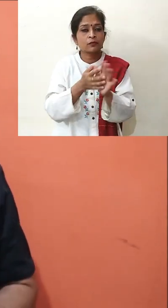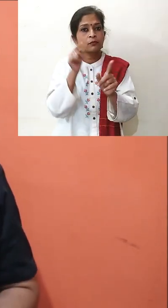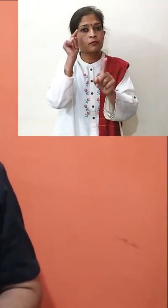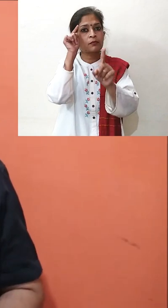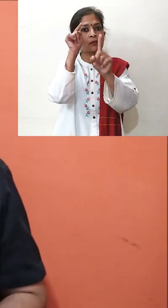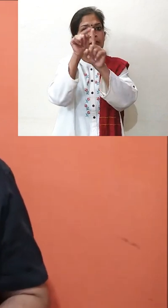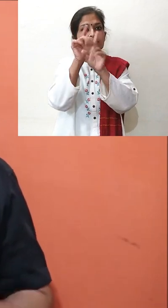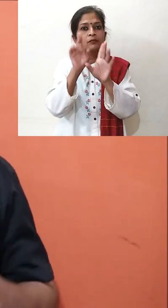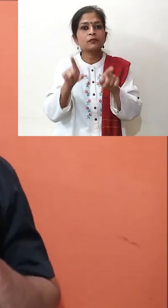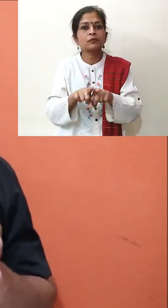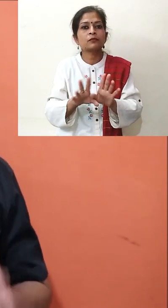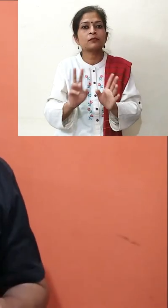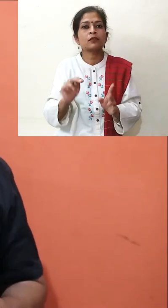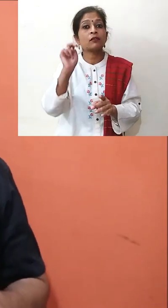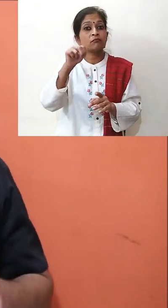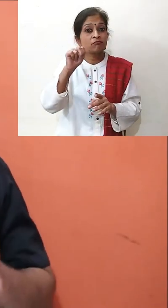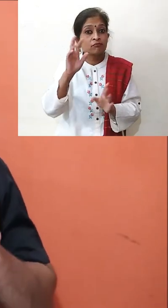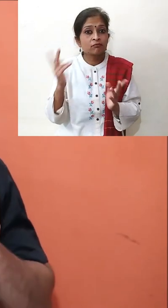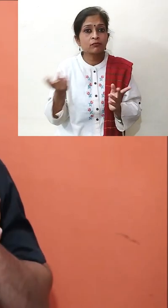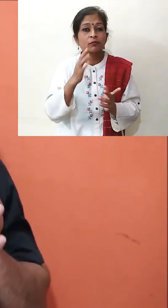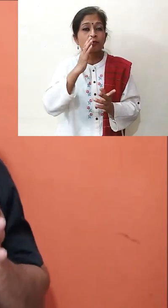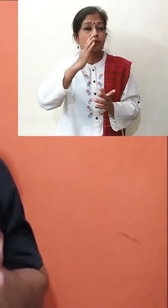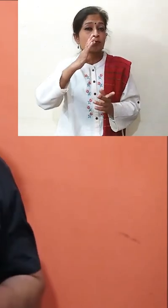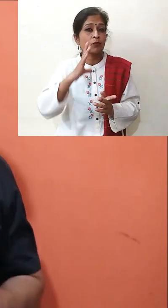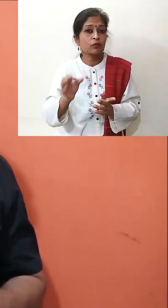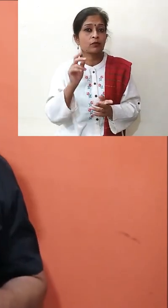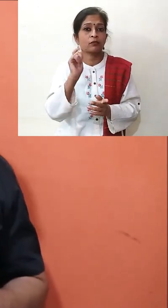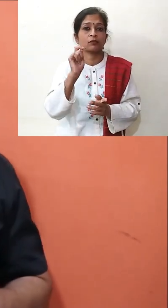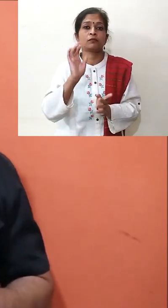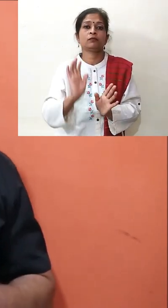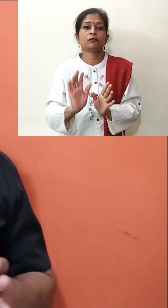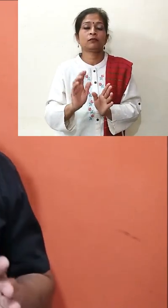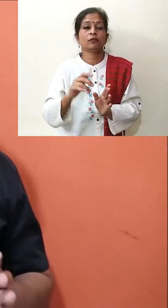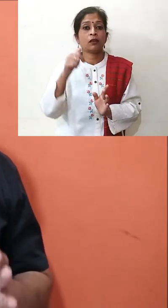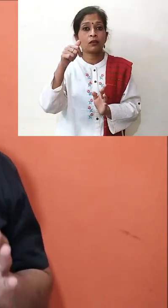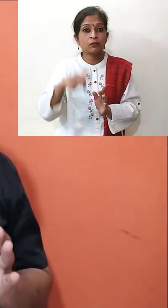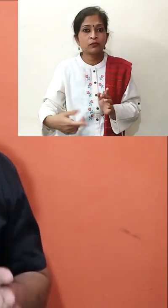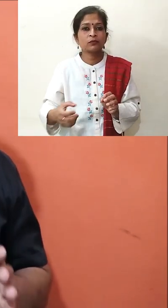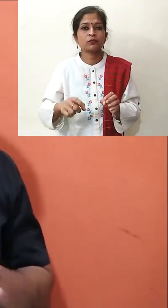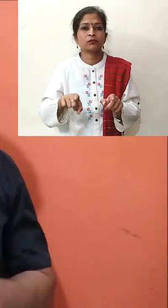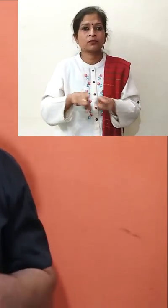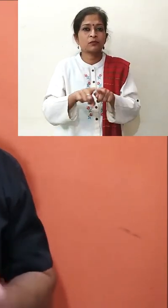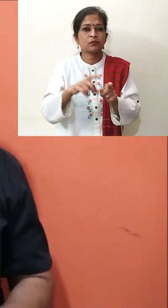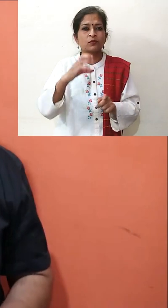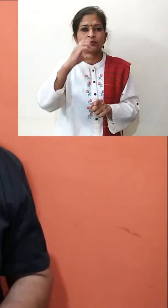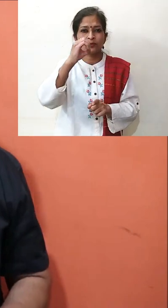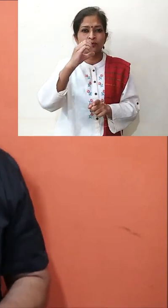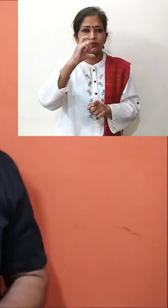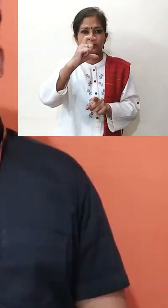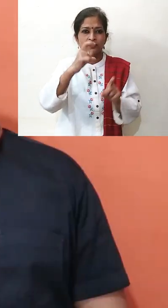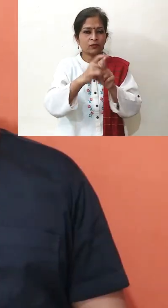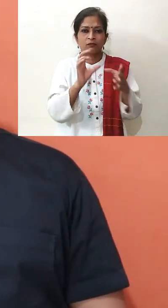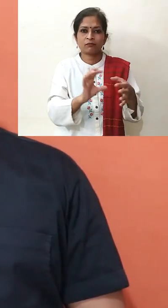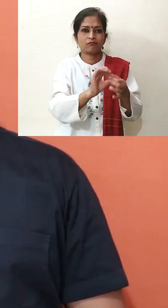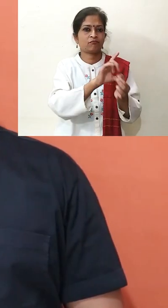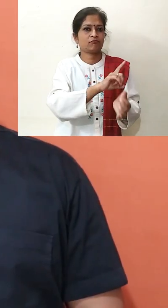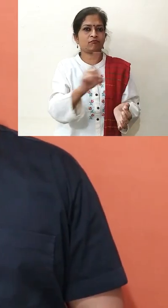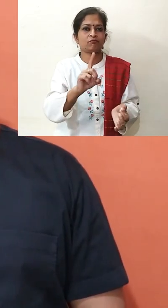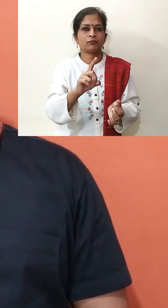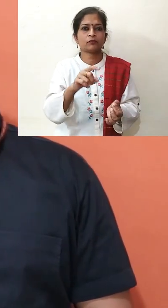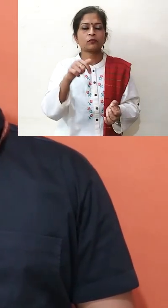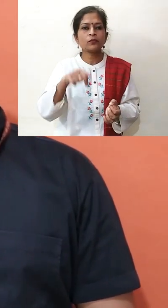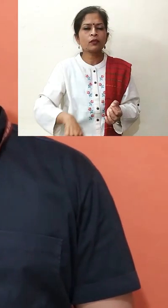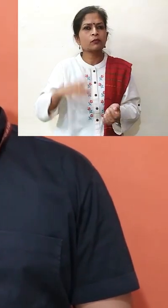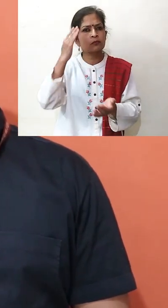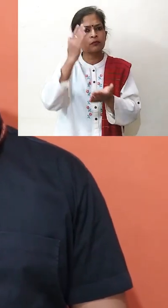एक goal-directed behavior है, एक necessary, एक important behavior है। तो इसे OCD ना माना जाए। एक मिठत है कि